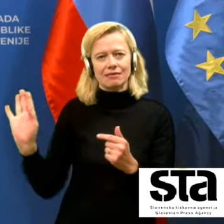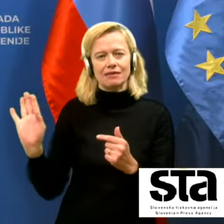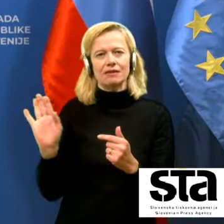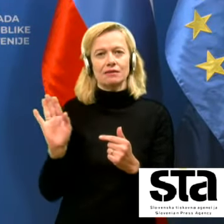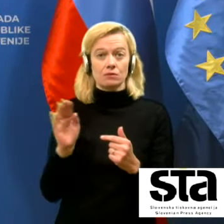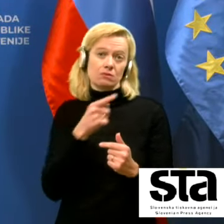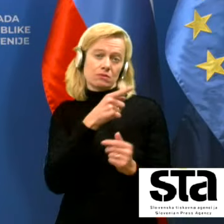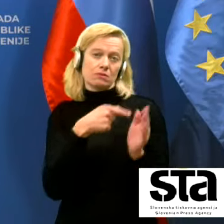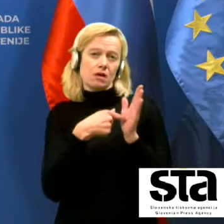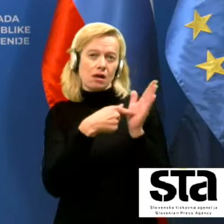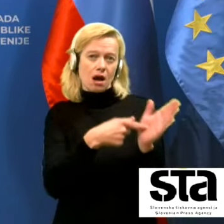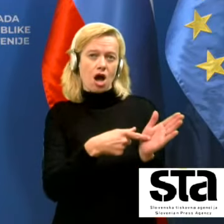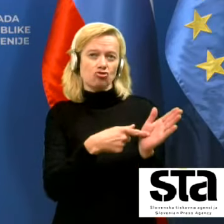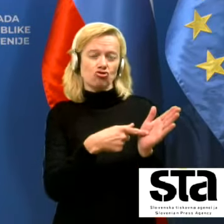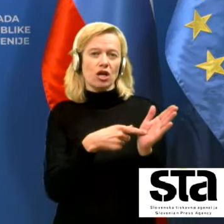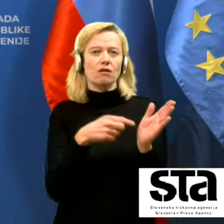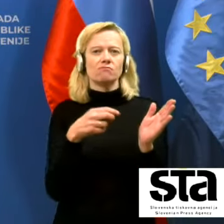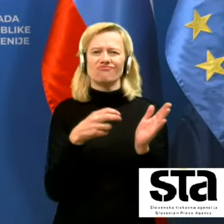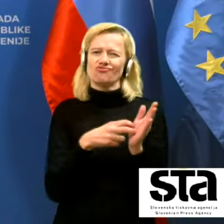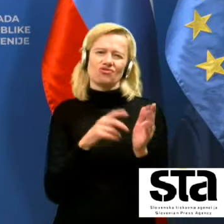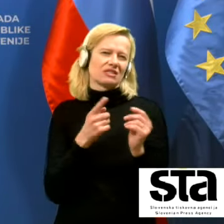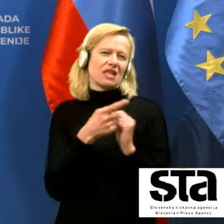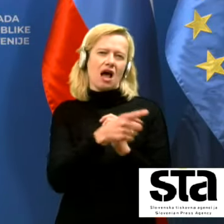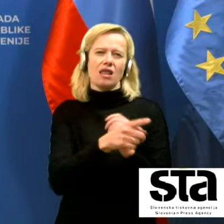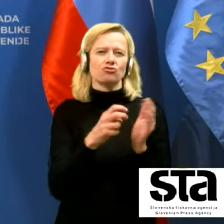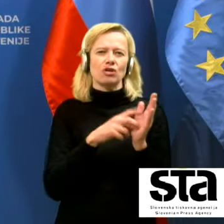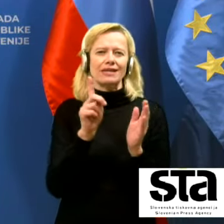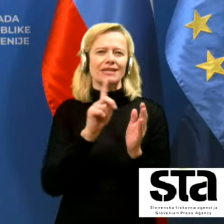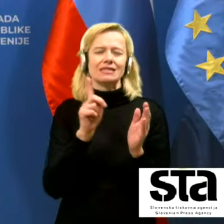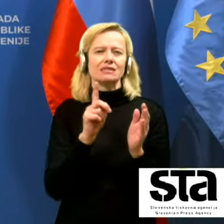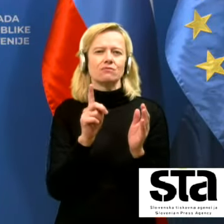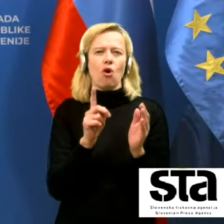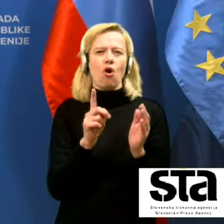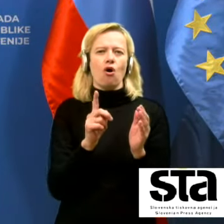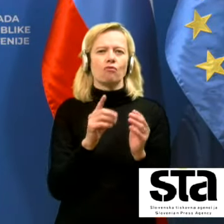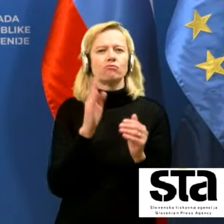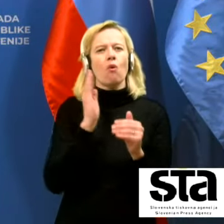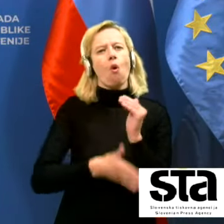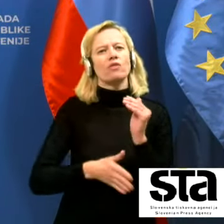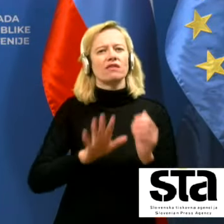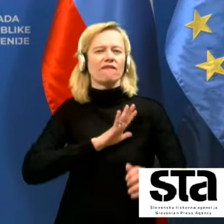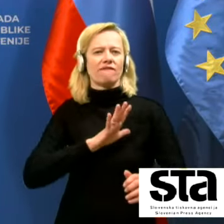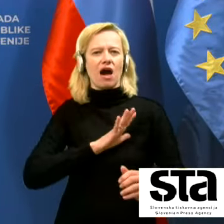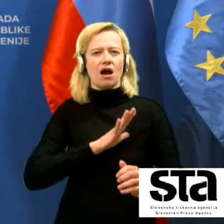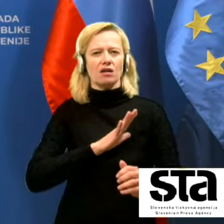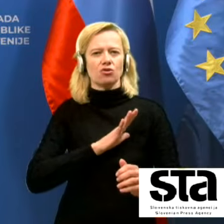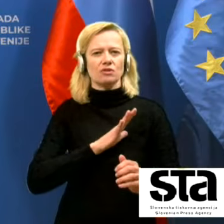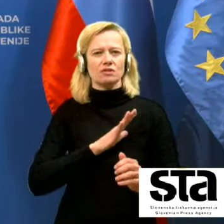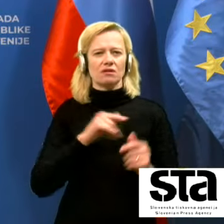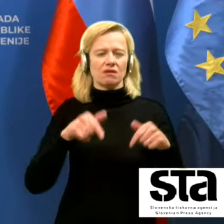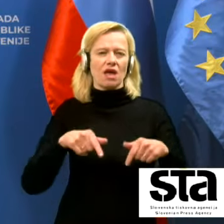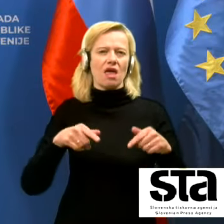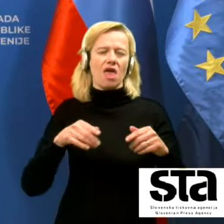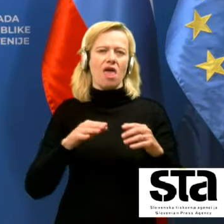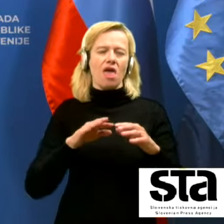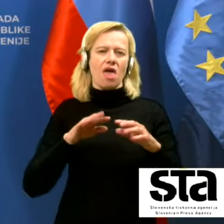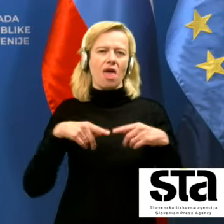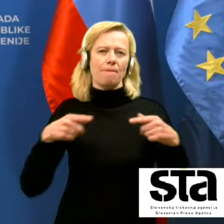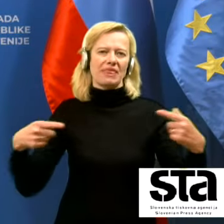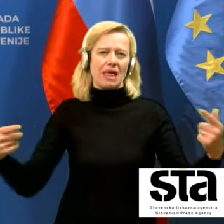kaže na to seveda, da še zdaleč nismo izven vseh teh nevarnosti te epidemije. Amreč,